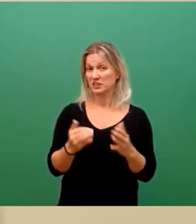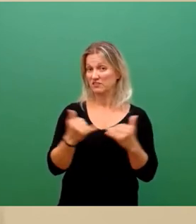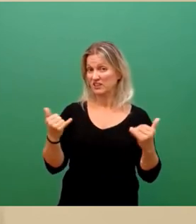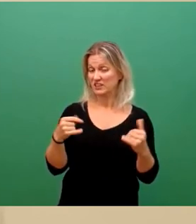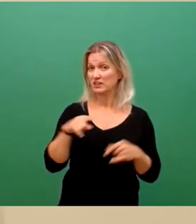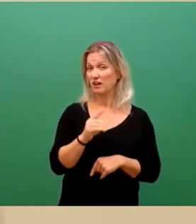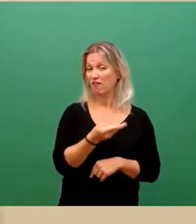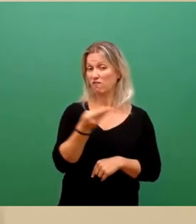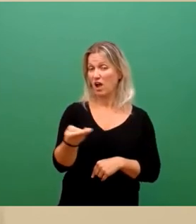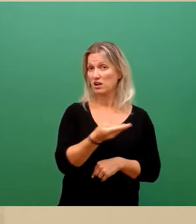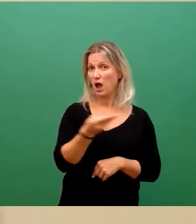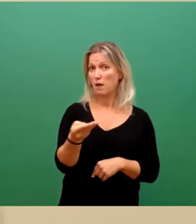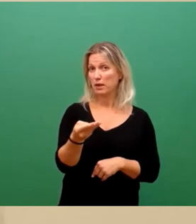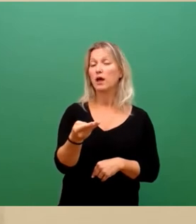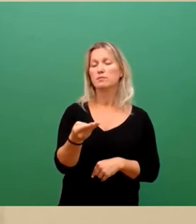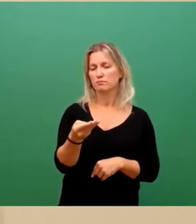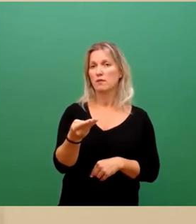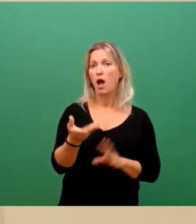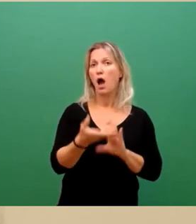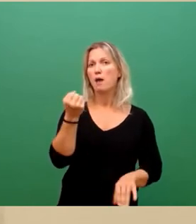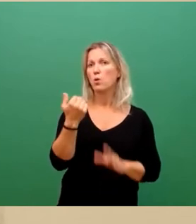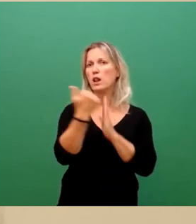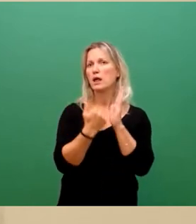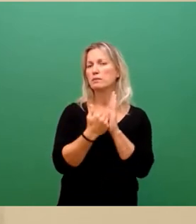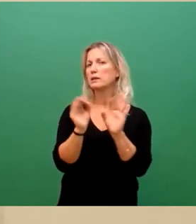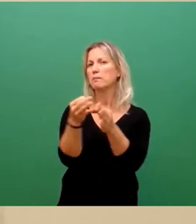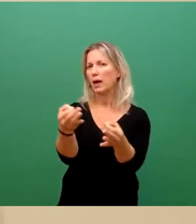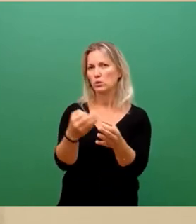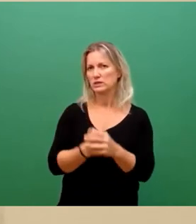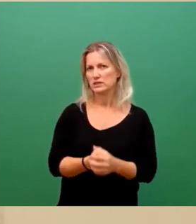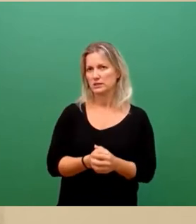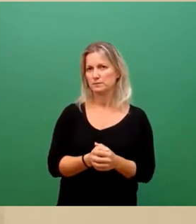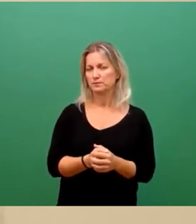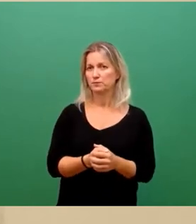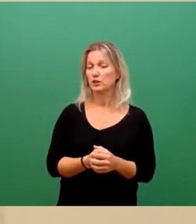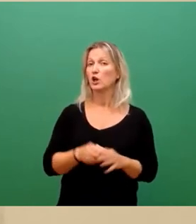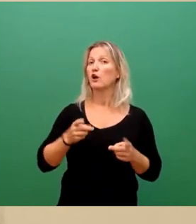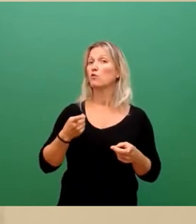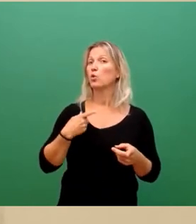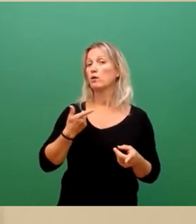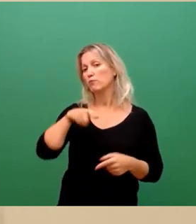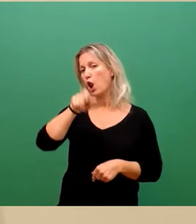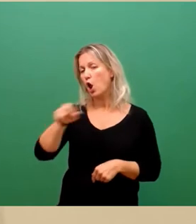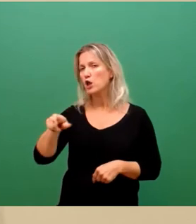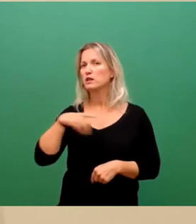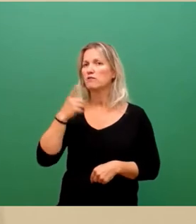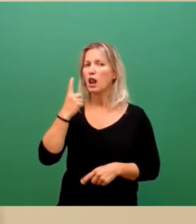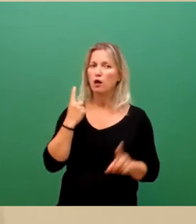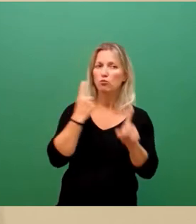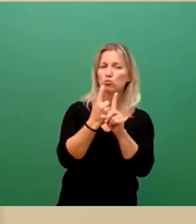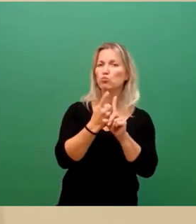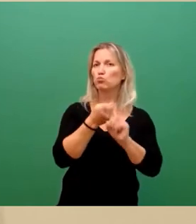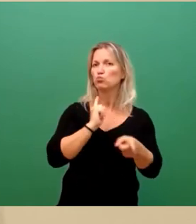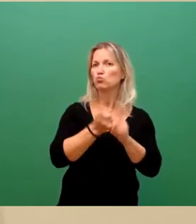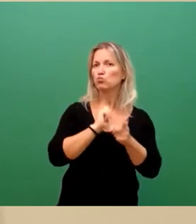eines Abholtermins. Und was die Laufkundschaft angeht, oder die Bürgerinnen und Bürger, ab 15. November